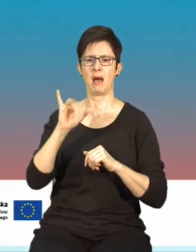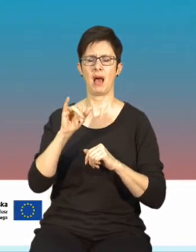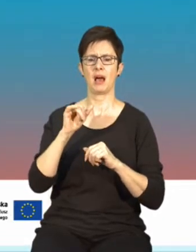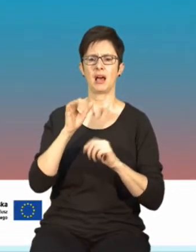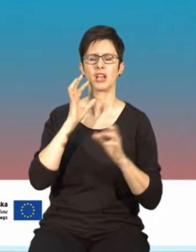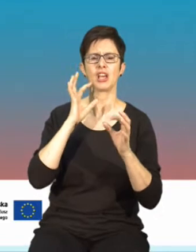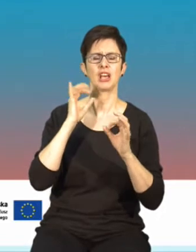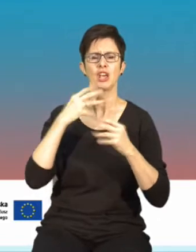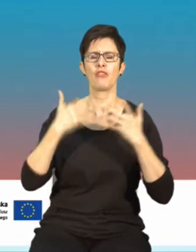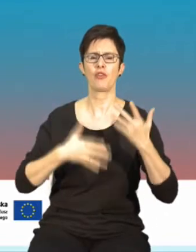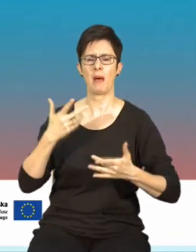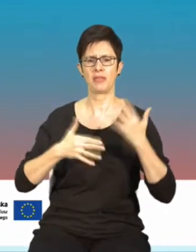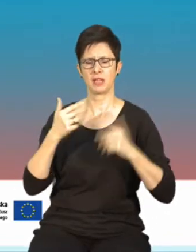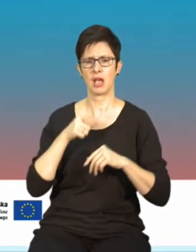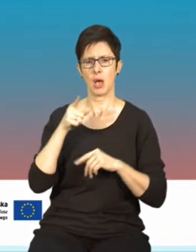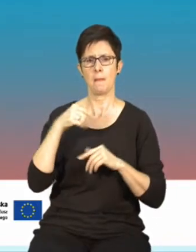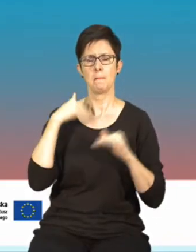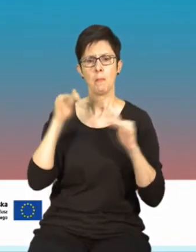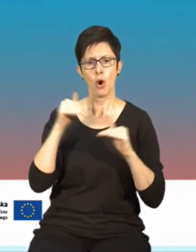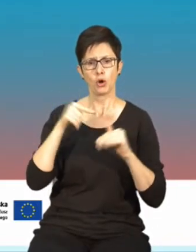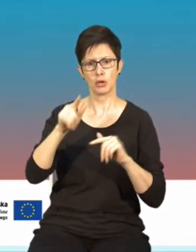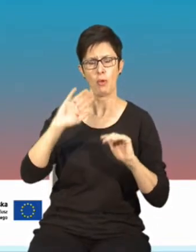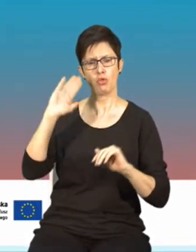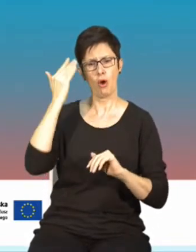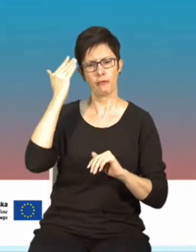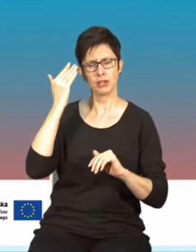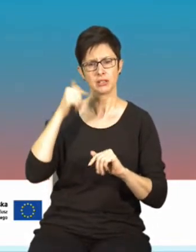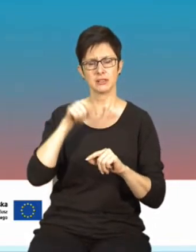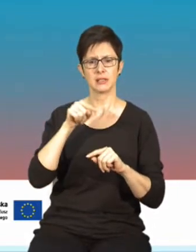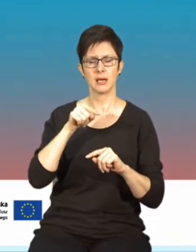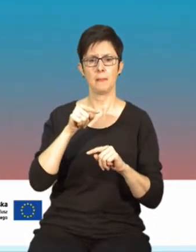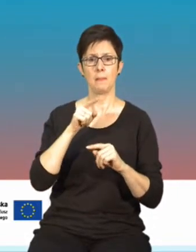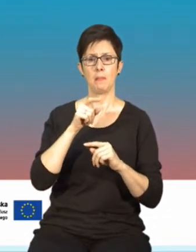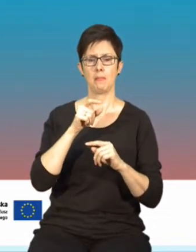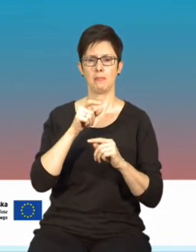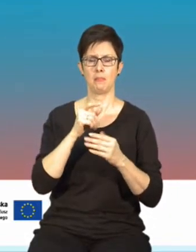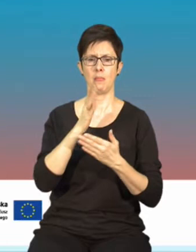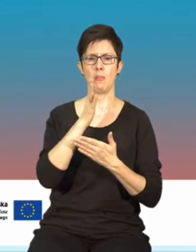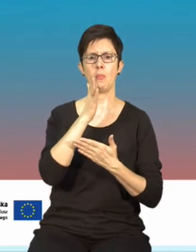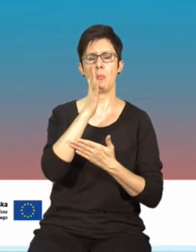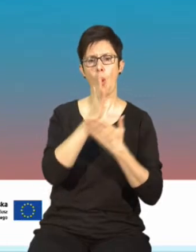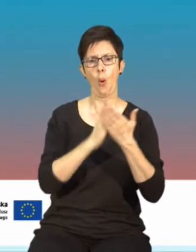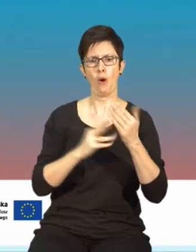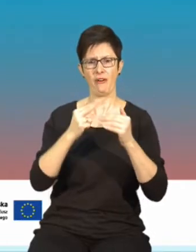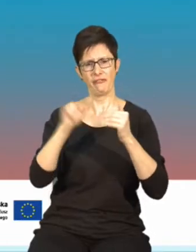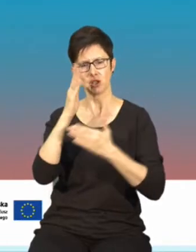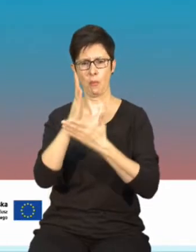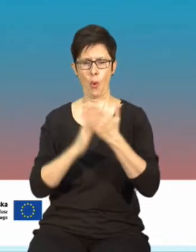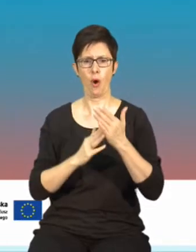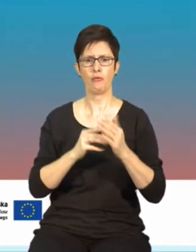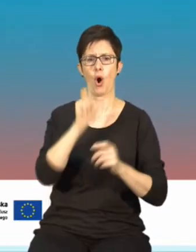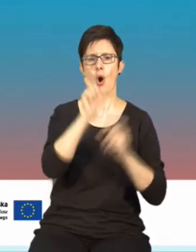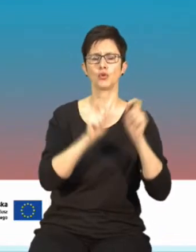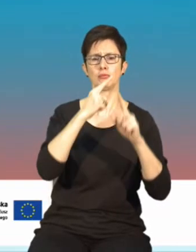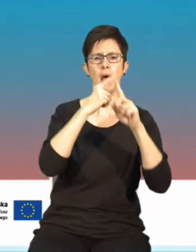raportu przygotowanego przez Izbę możemy się dowiedzieć, że mimo, że iż ponad połowa ankietowanych uważa siebie za osoby z